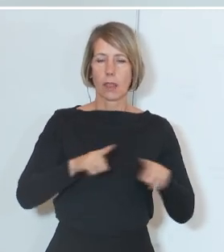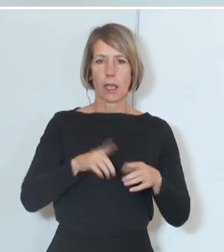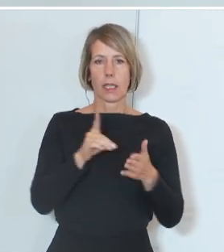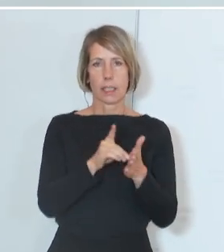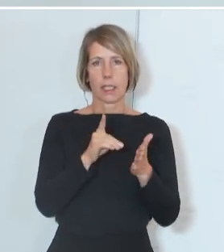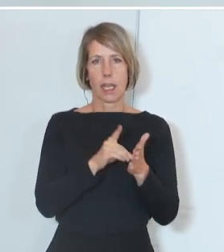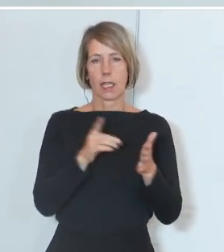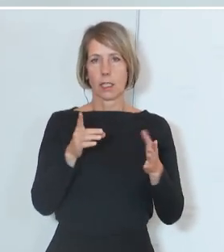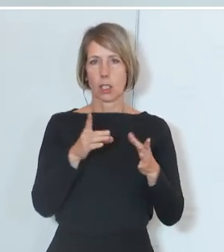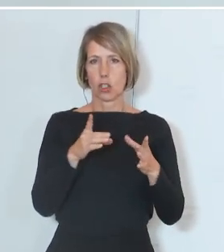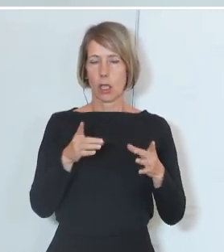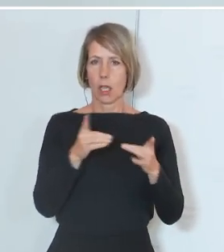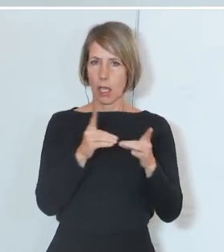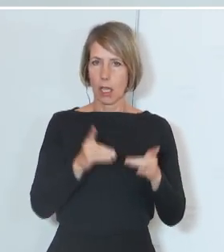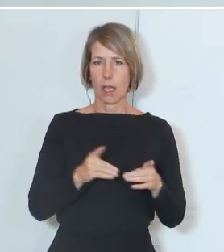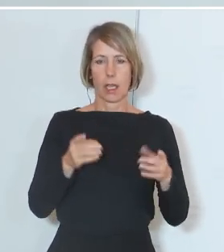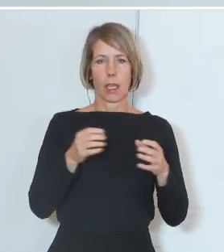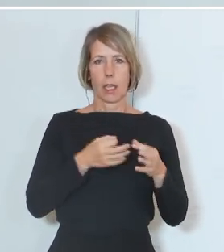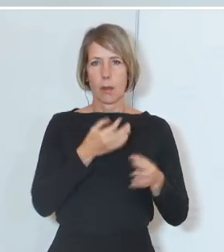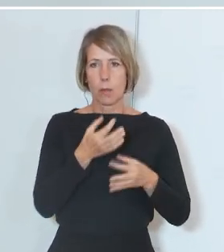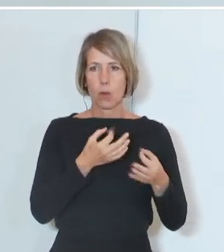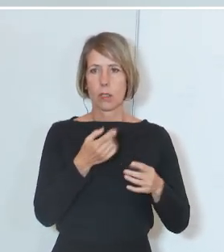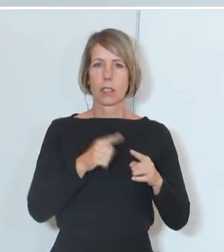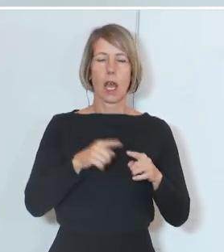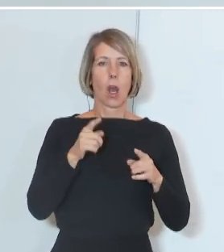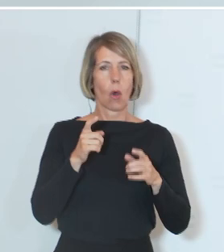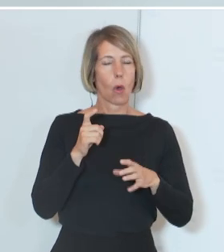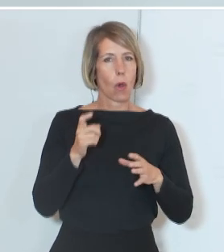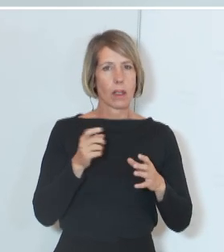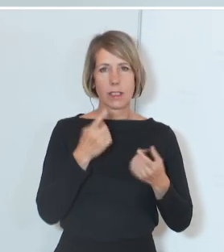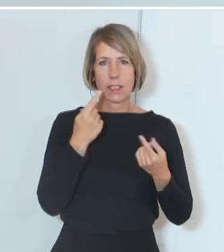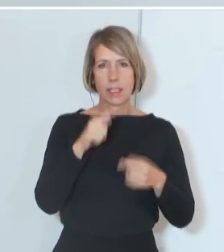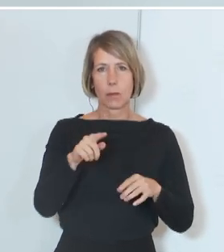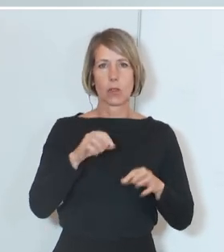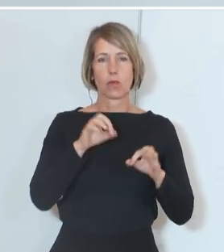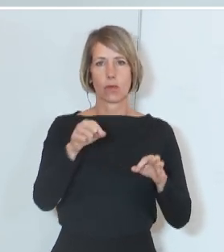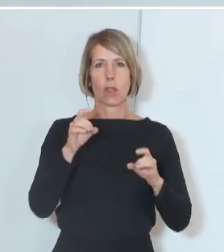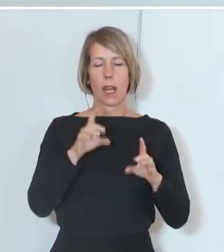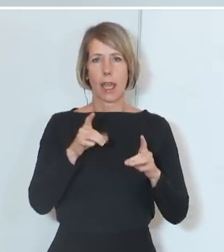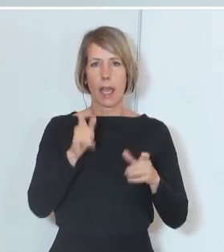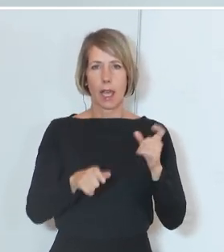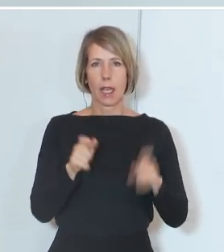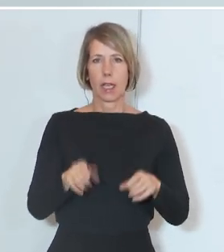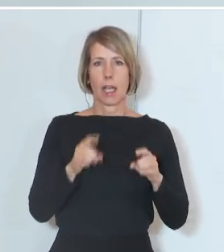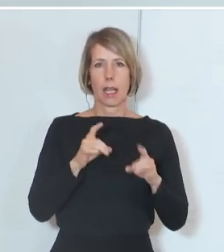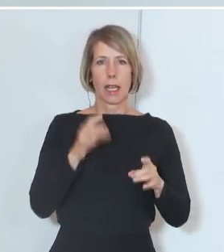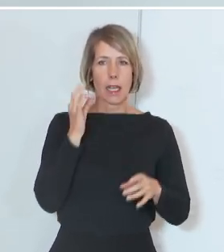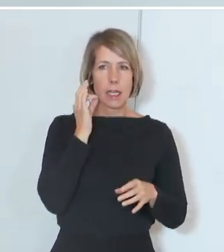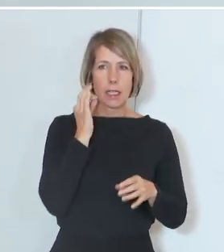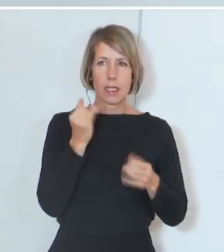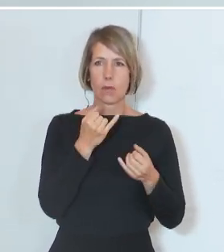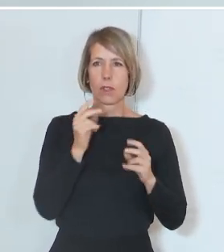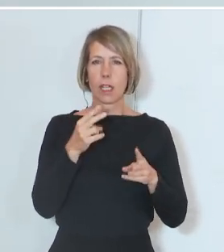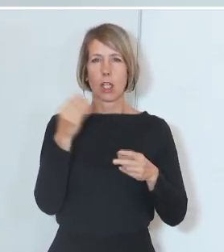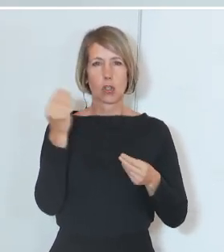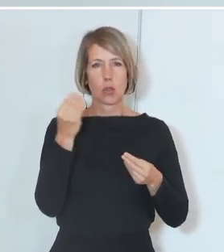Impulse, sie vielen Menschen. Sie finden dort viele Anregungen für Lehrerinnen und Lehrer, wie man mit dem Holocaust gut in den Schulunterricht